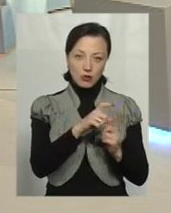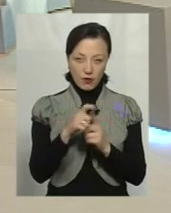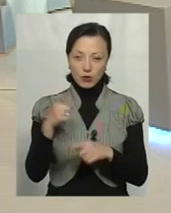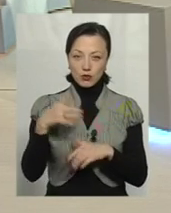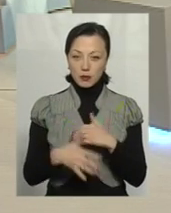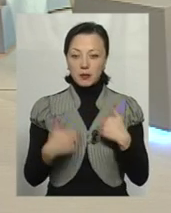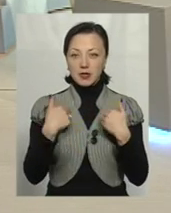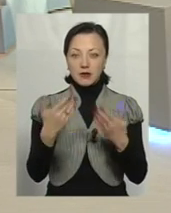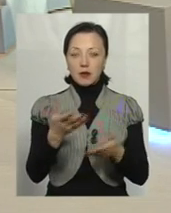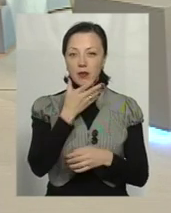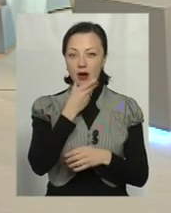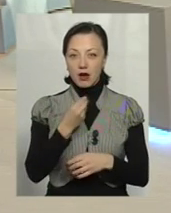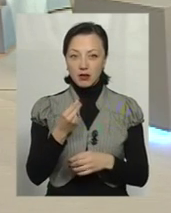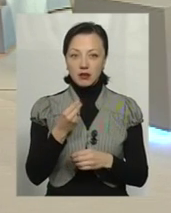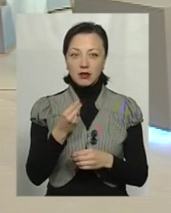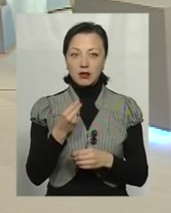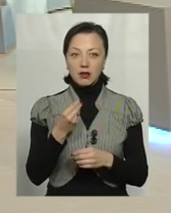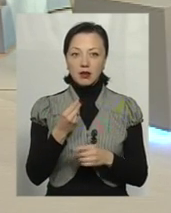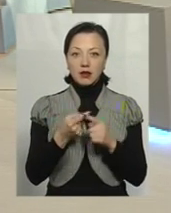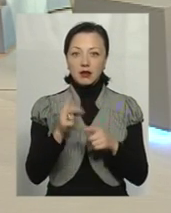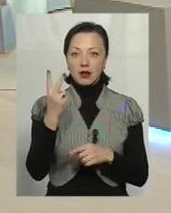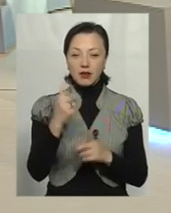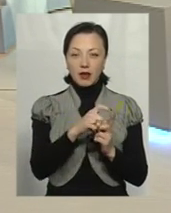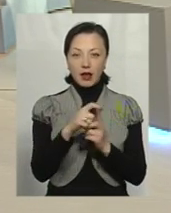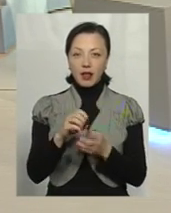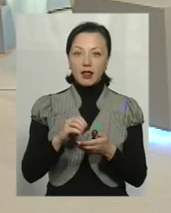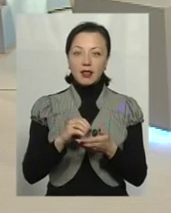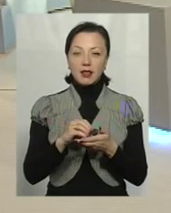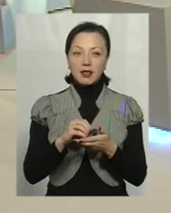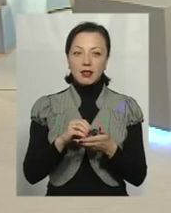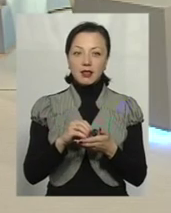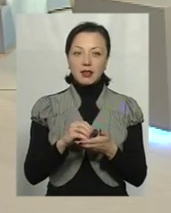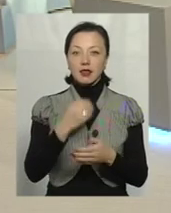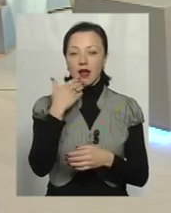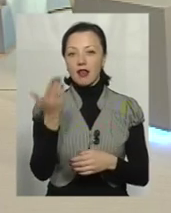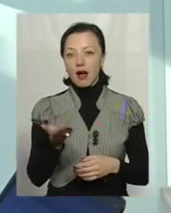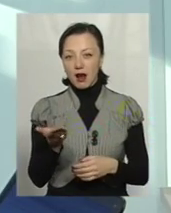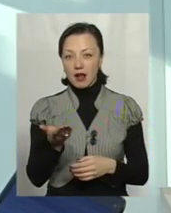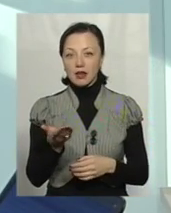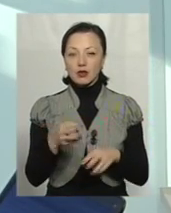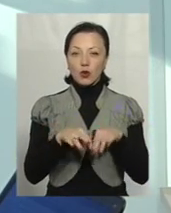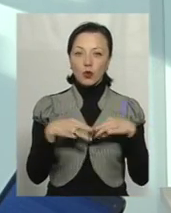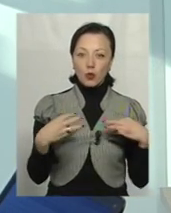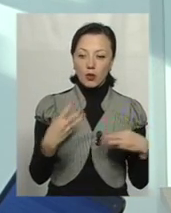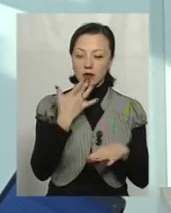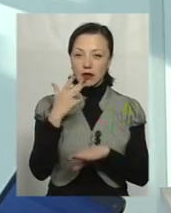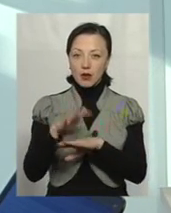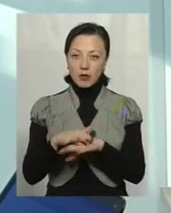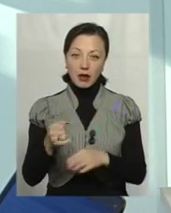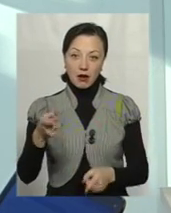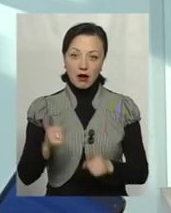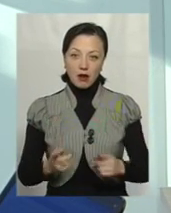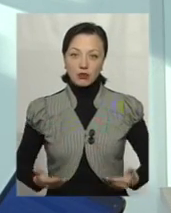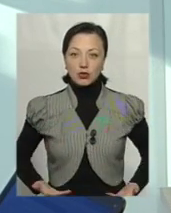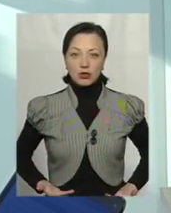Тобто, розумієте, ми з вами дуже гарно заскочили на ці два поняття – декларації від уряду, Національного банку, наприклад, і реалії.